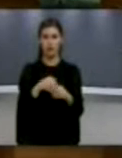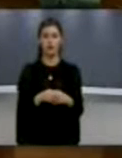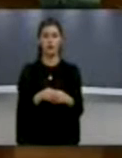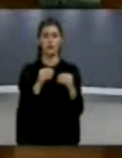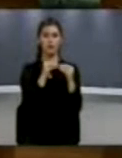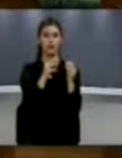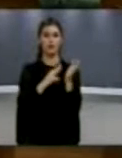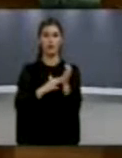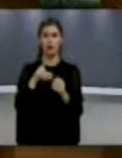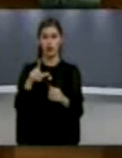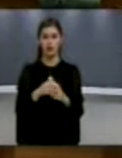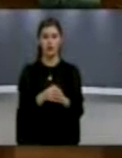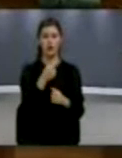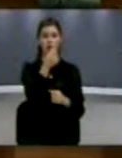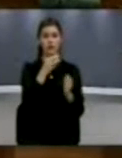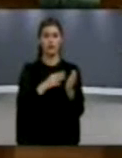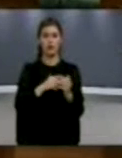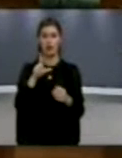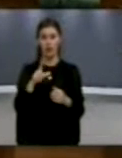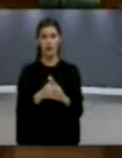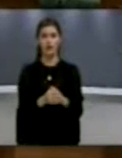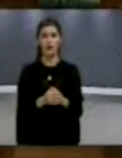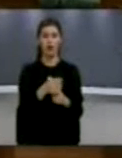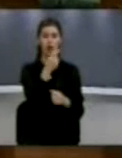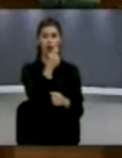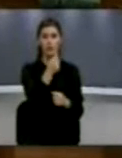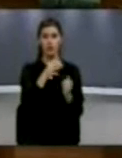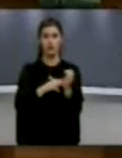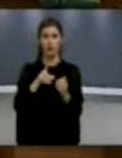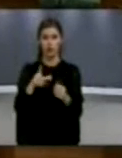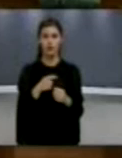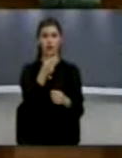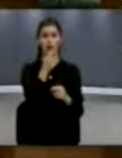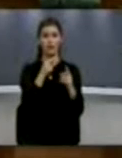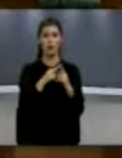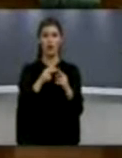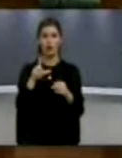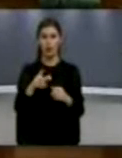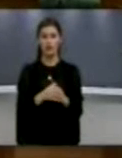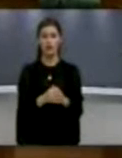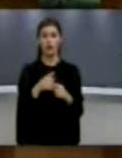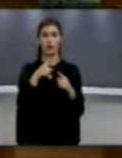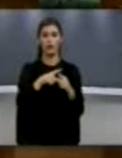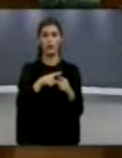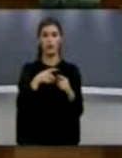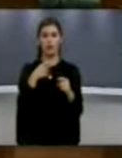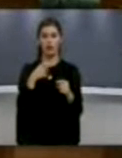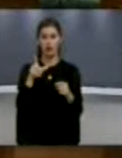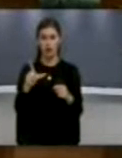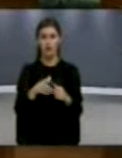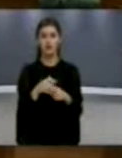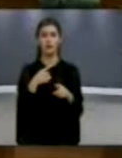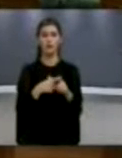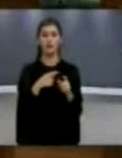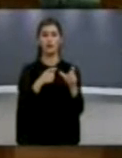Lajqi, Ramush M. Lajqi, Gjavit S. Lajqi, Ram A. Lajqi, Tone Lajqi Husaj, dhe Sokol